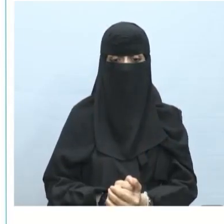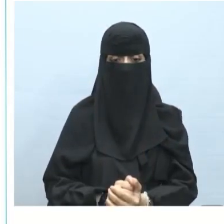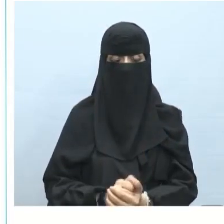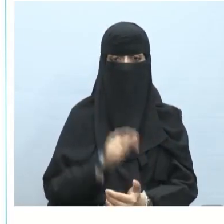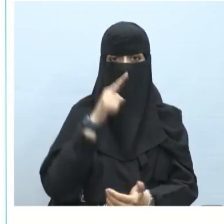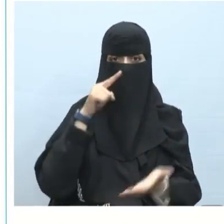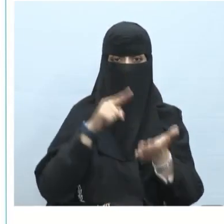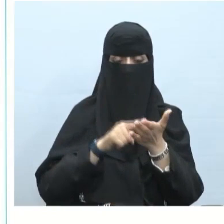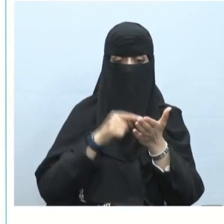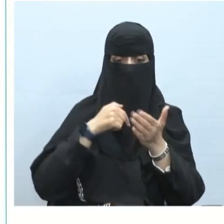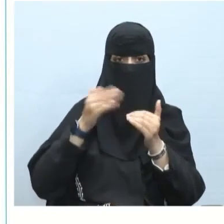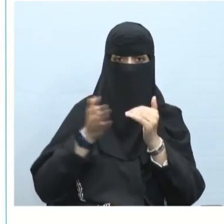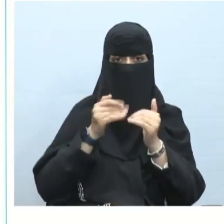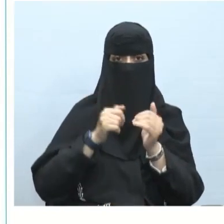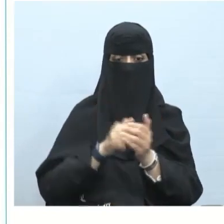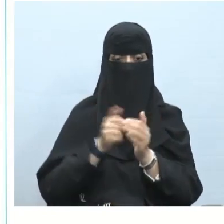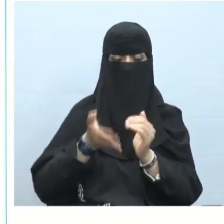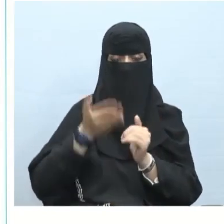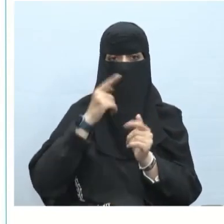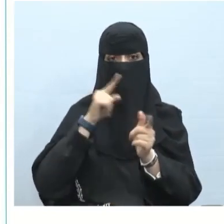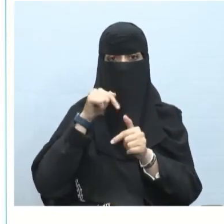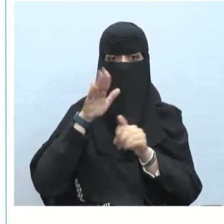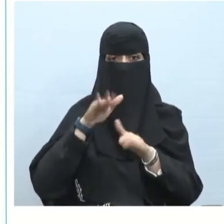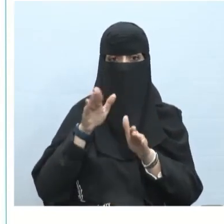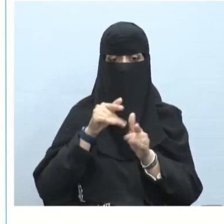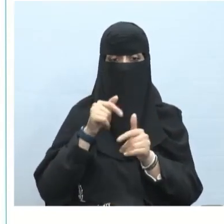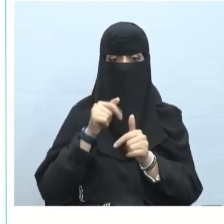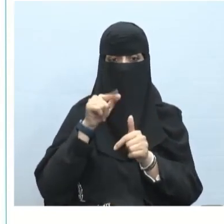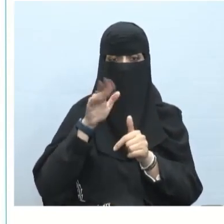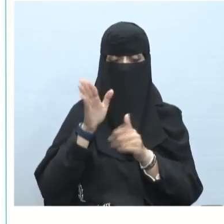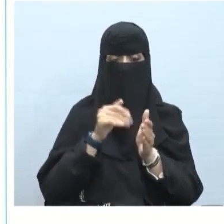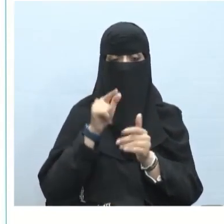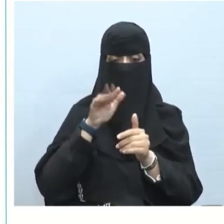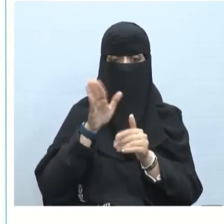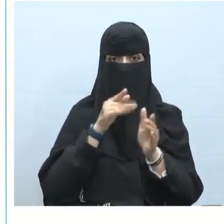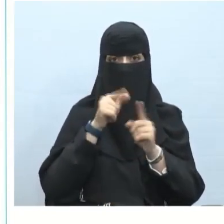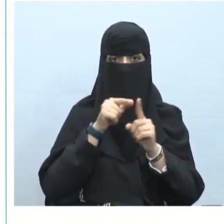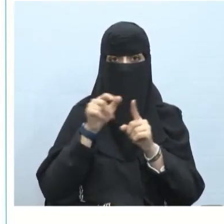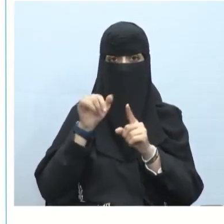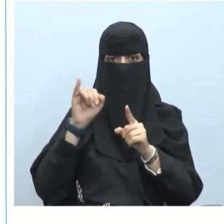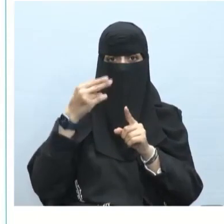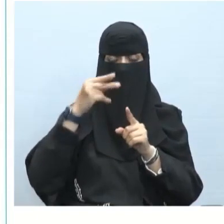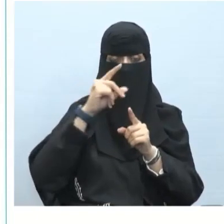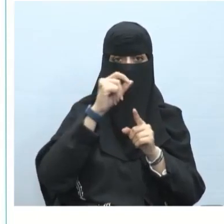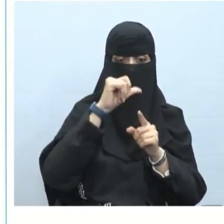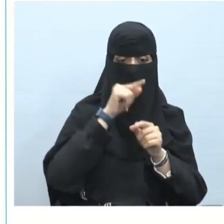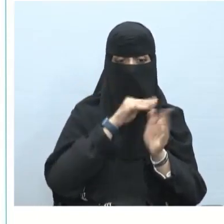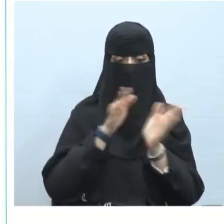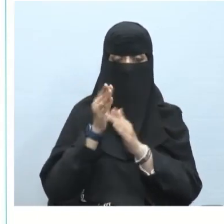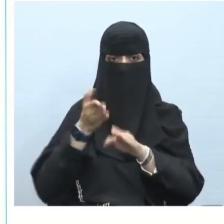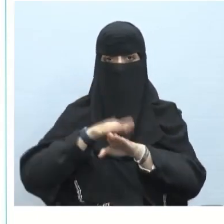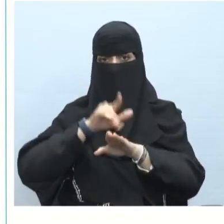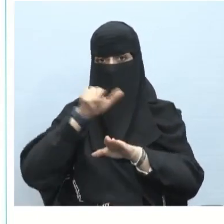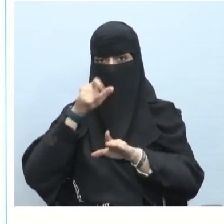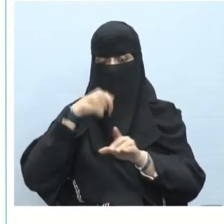تنصب الاسم وترفع الخبر فجاءت المنتسبات أيضا معطوفة على الطالبات